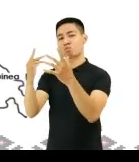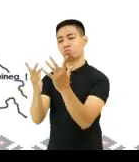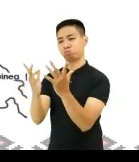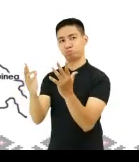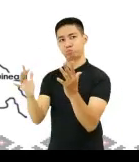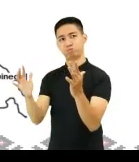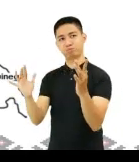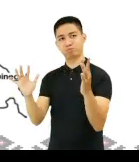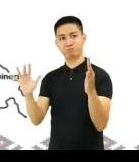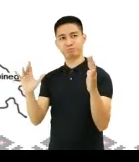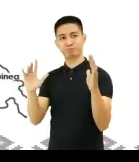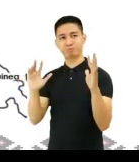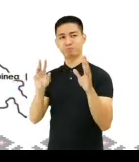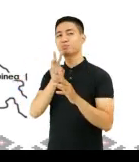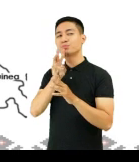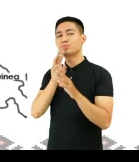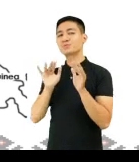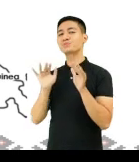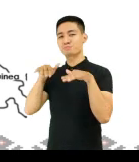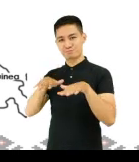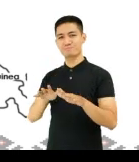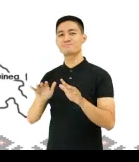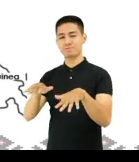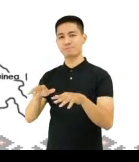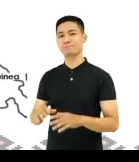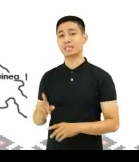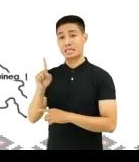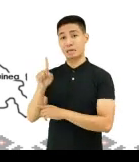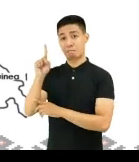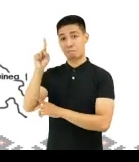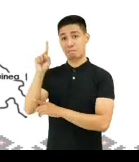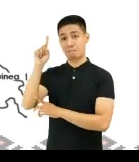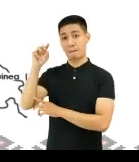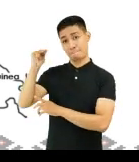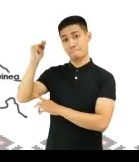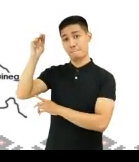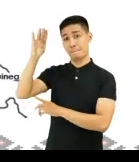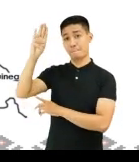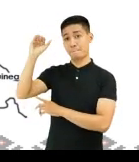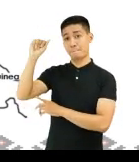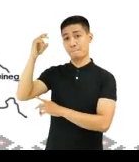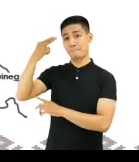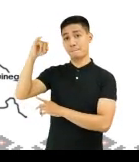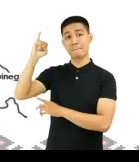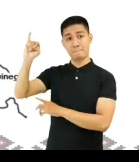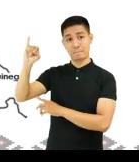Pilipinas ay napaniligiran ng iba't ibang anyong tubig. Ito ay ang base channel sa hilaga,